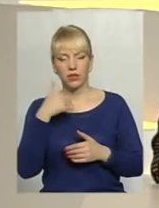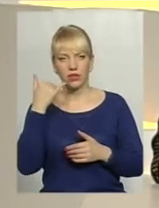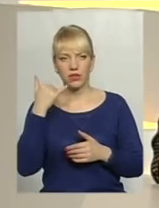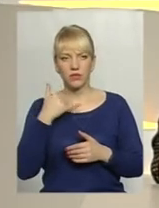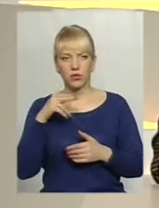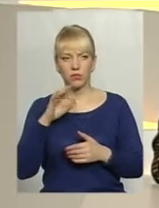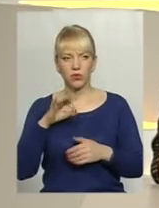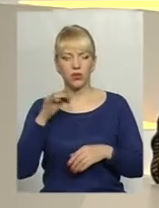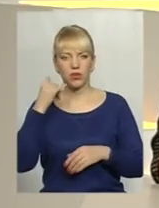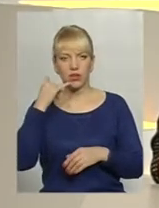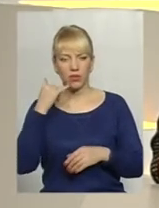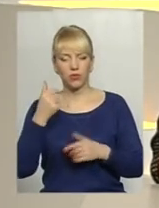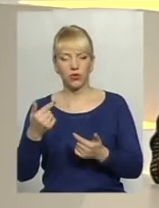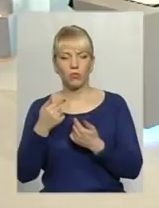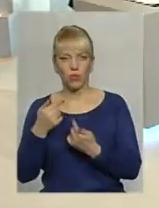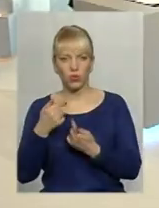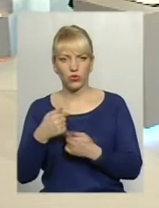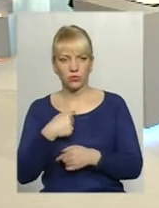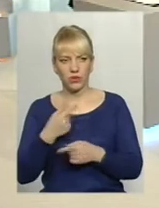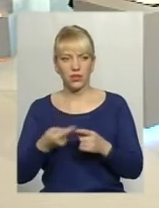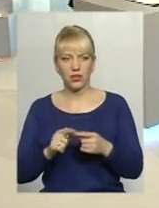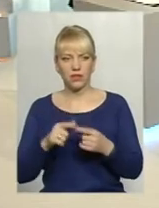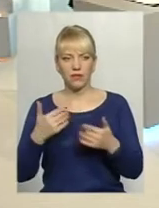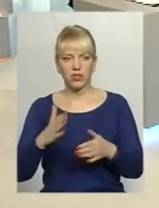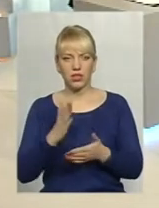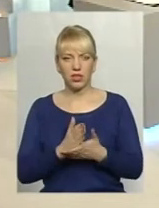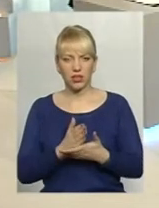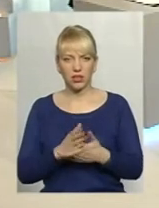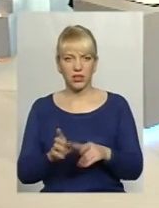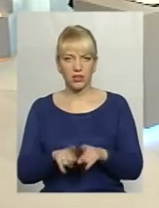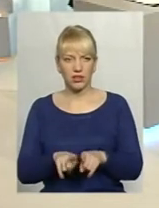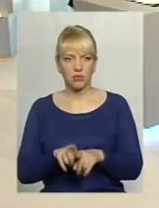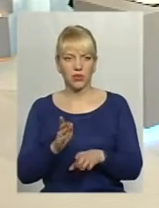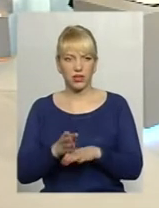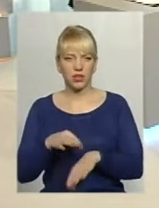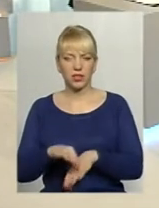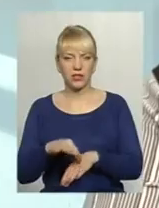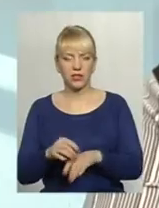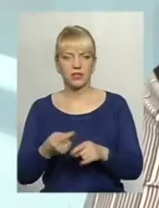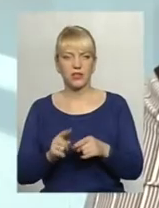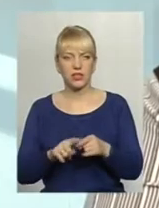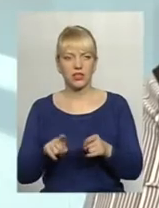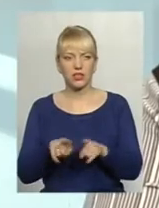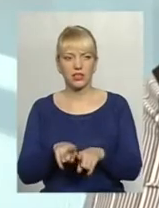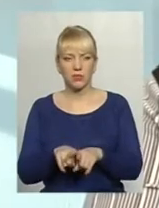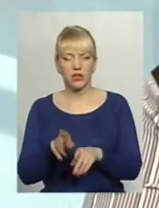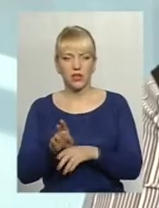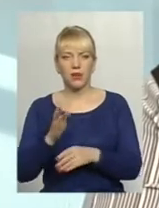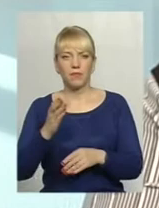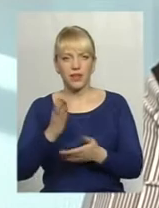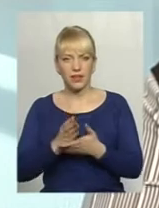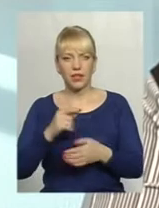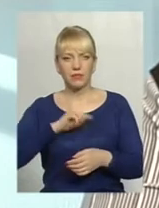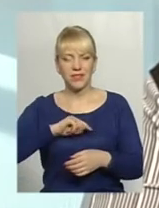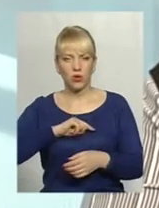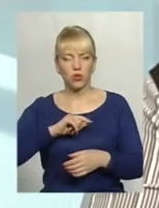по телефону, до прикладу, погрожують, то це вже є... Це так само є насильство. Це так само є психологічне насильство